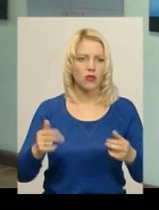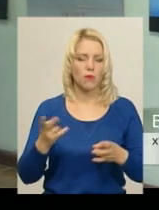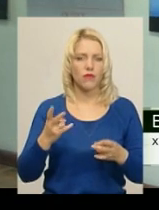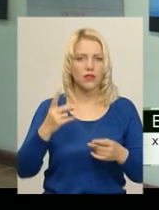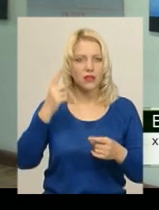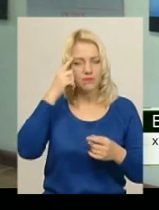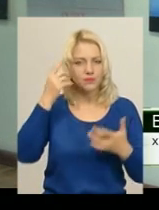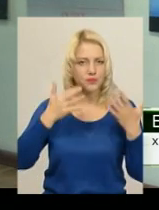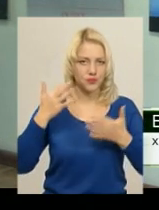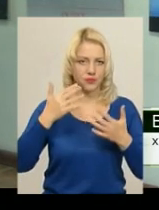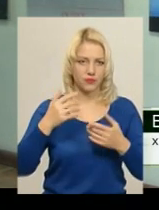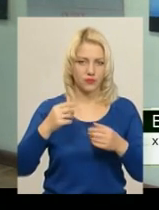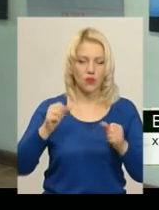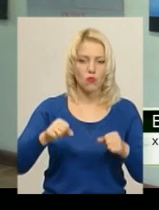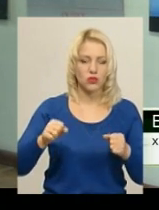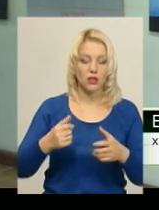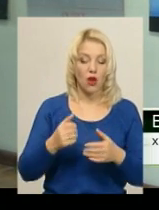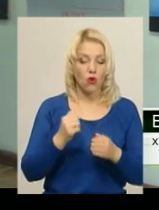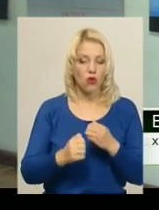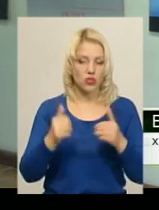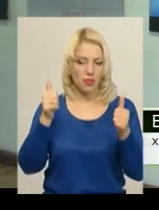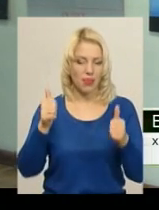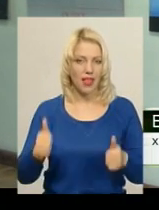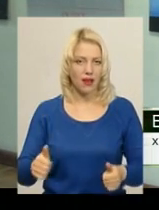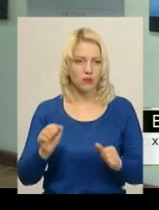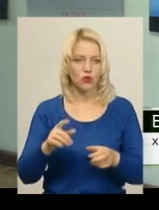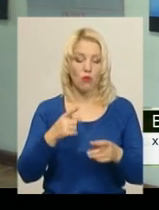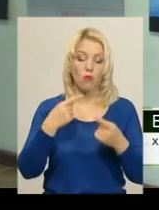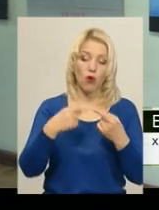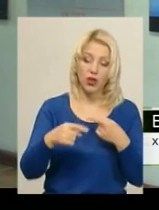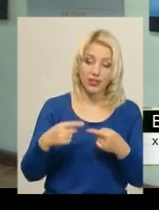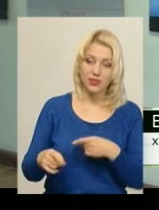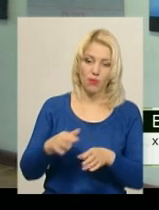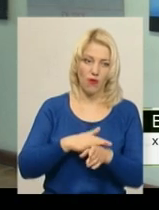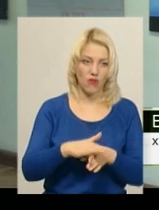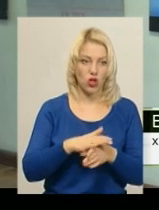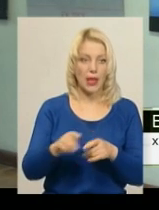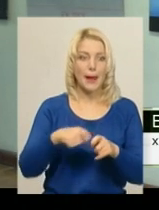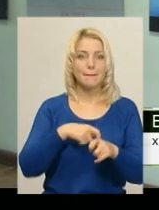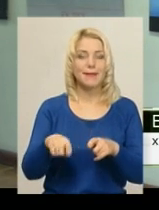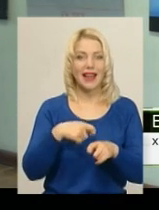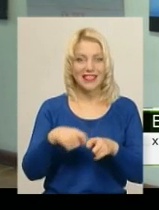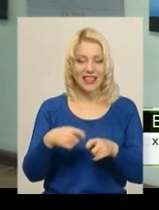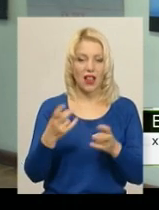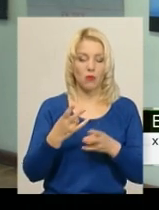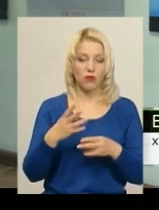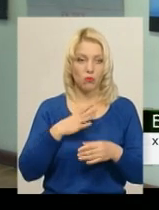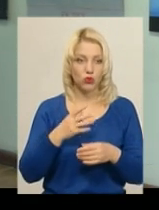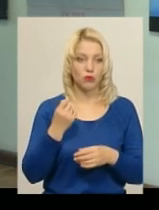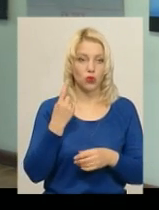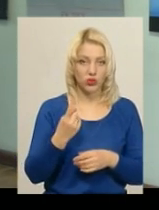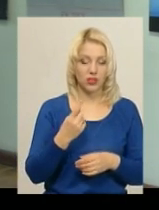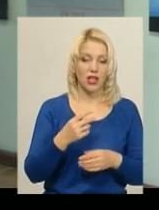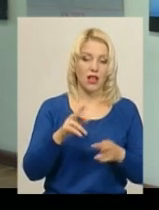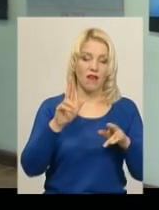Кожен плакат може по-різному виконуватися. Матеріал може бути один, це, власне кажучи, водяна фарба, гуаш і акрил.